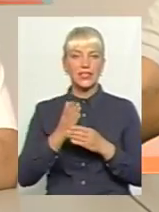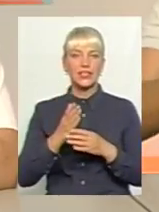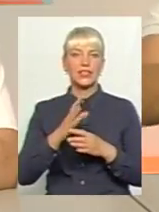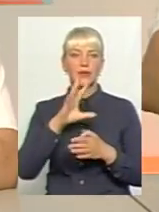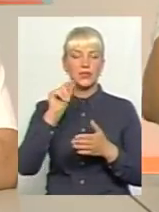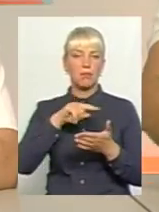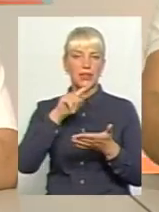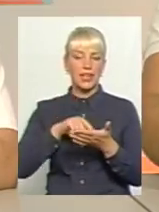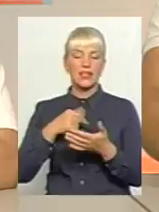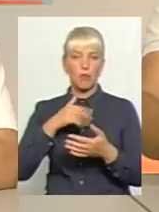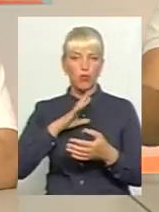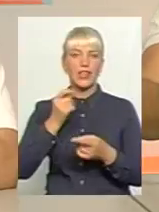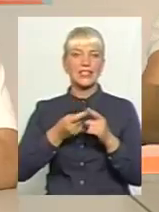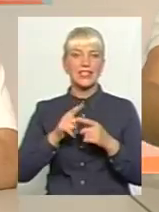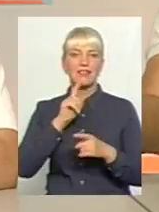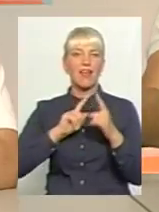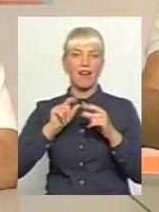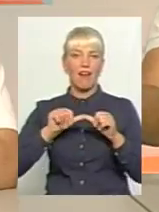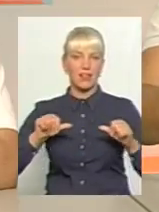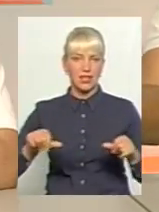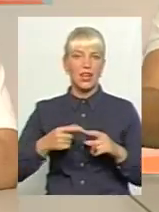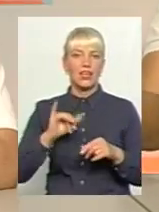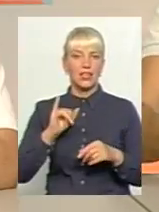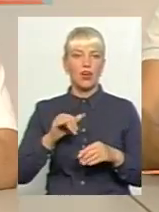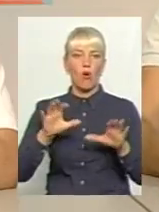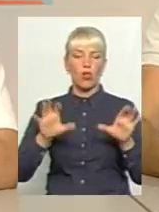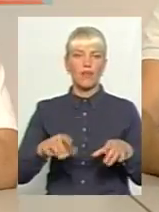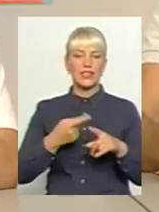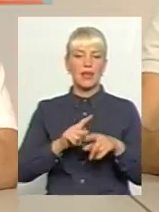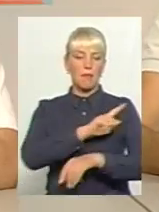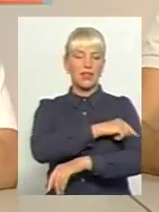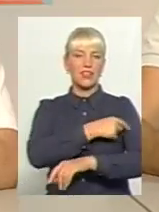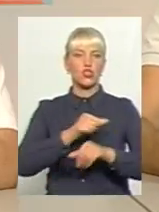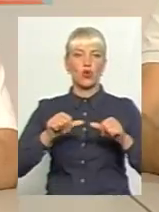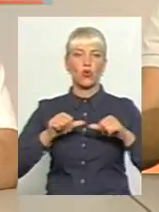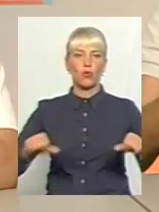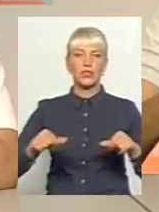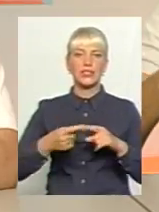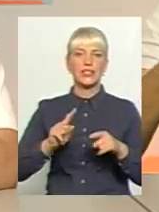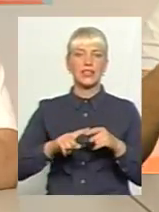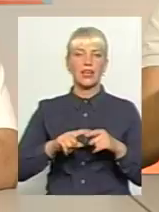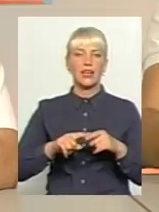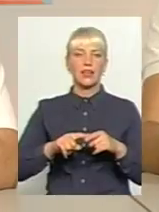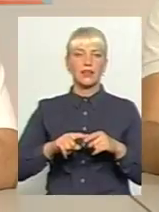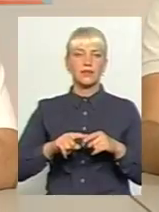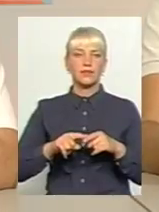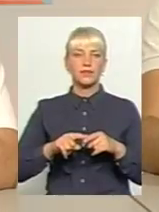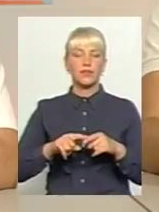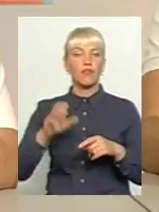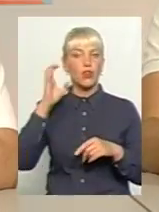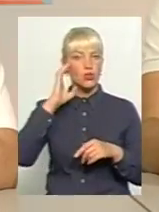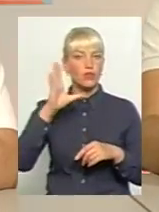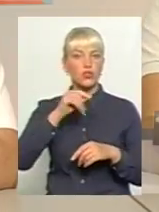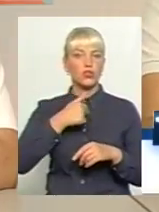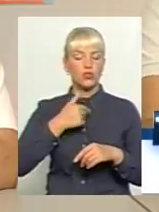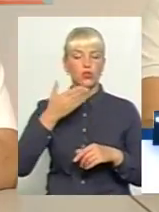остального. Я був на цьому на раді. Голова цієї медичної комісії сказав, що це йде, висловивши всі доведи, які